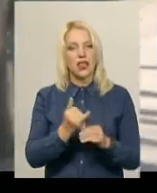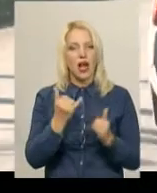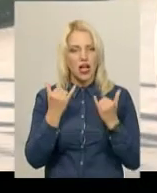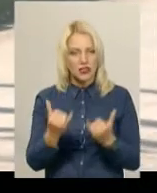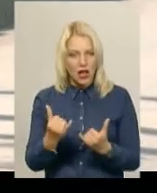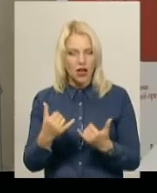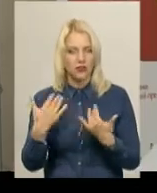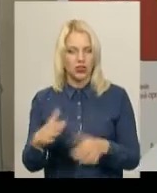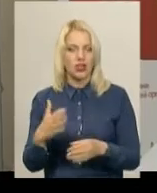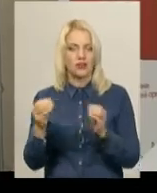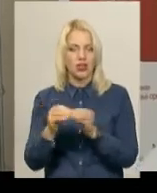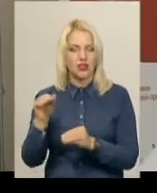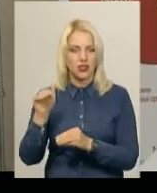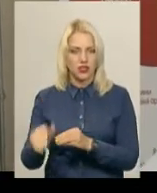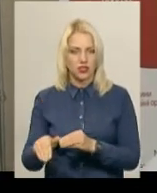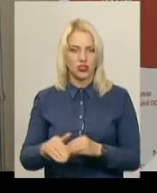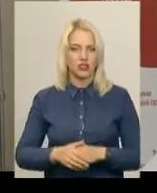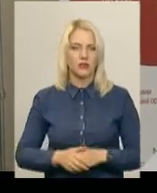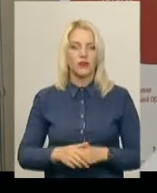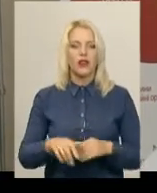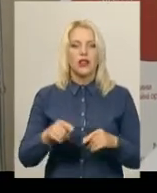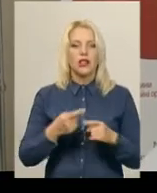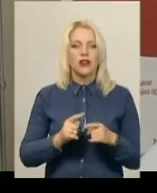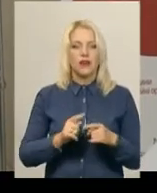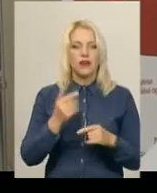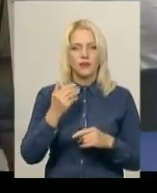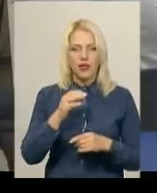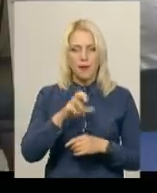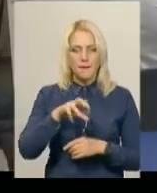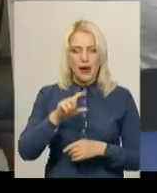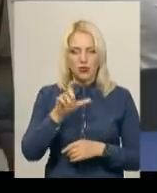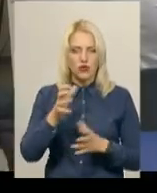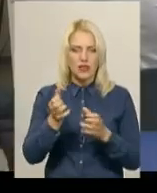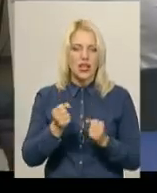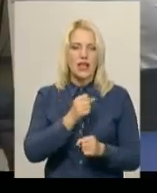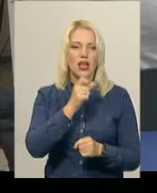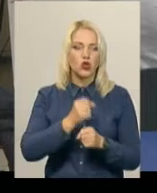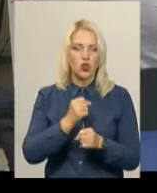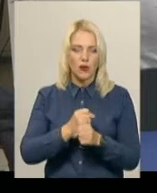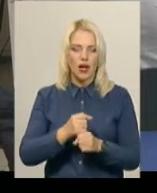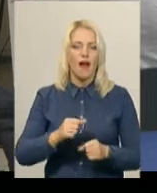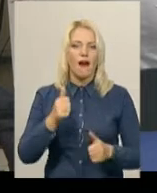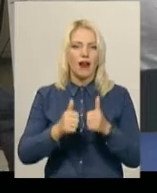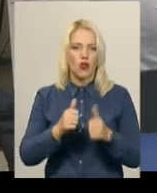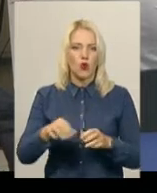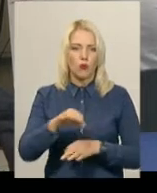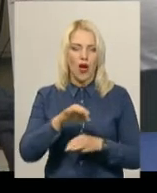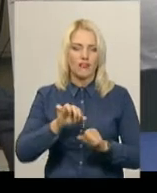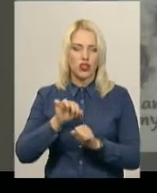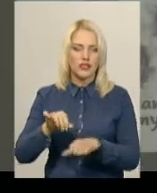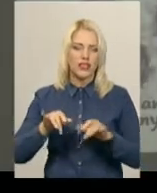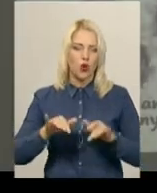член громадської організації «Астар» Юлія Мазур. Саме вони взялися за розробку грантового проєкту «Адвокаційна компанія у сфері